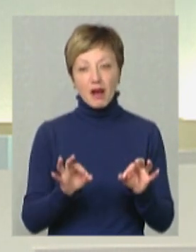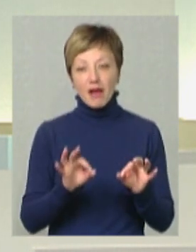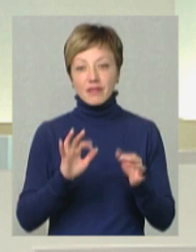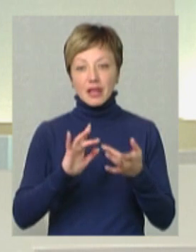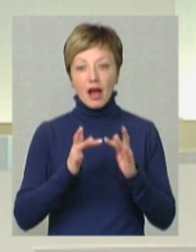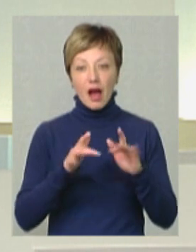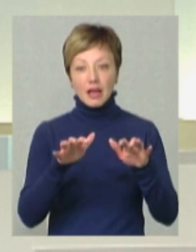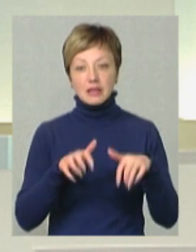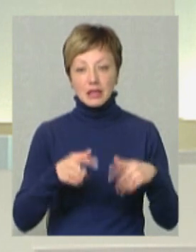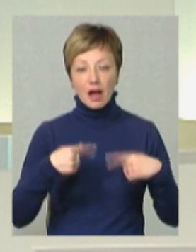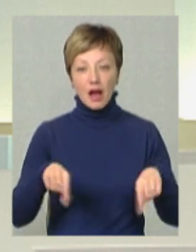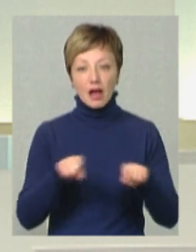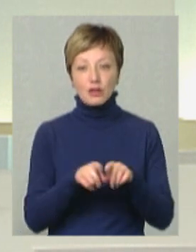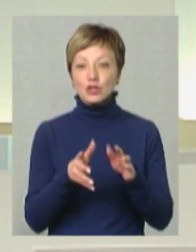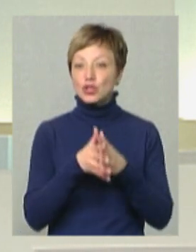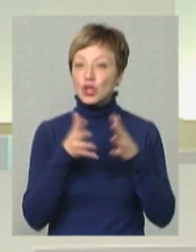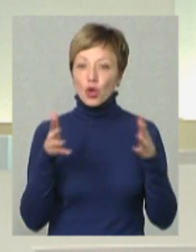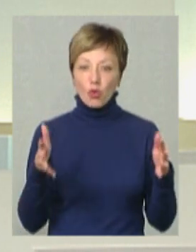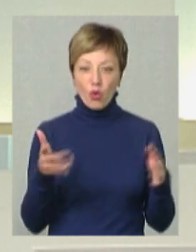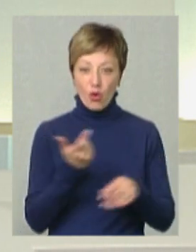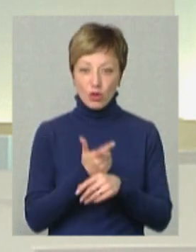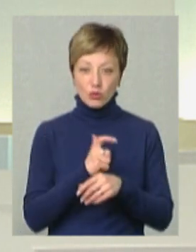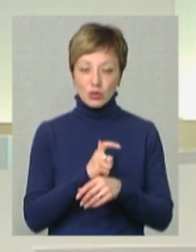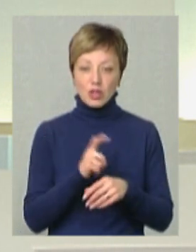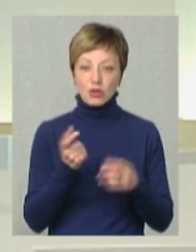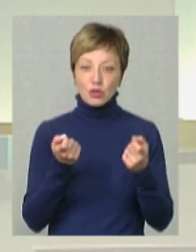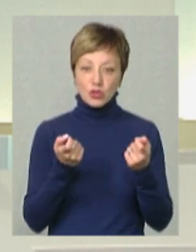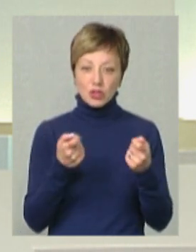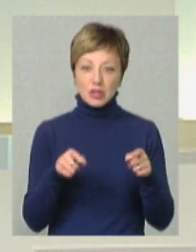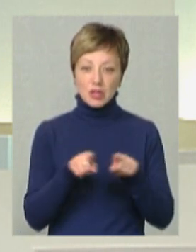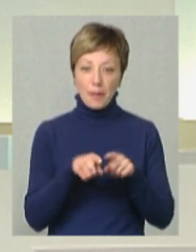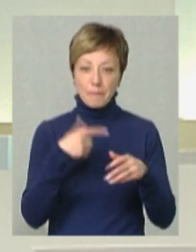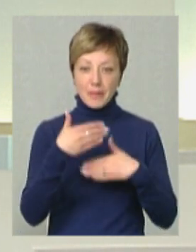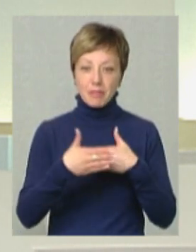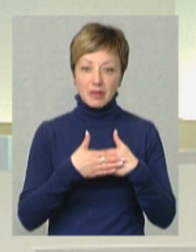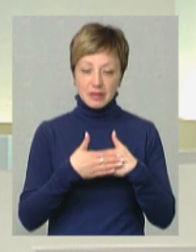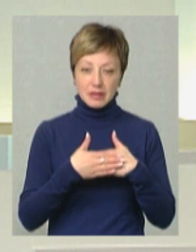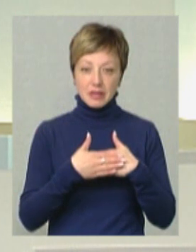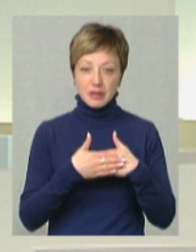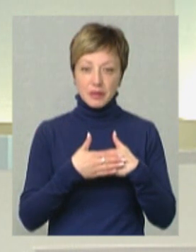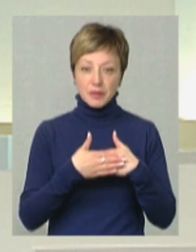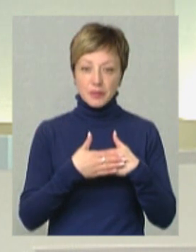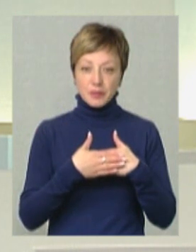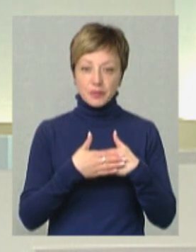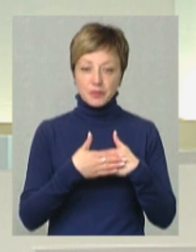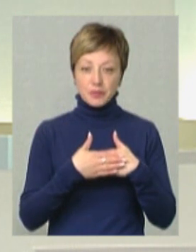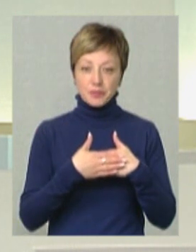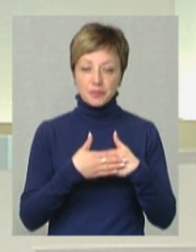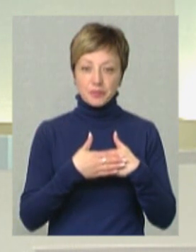-галузь, вона досить широка, якщо її трошки так приблизити. Тобто,